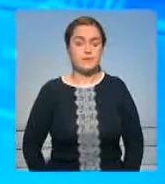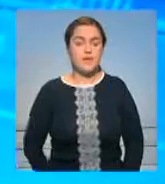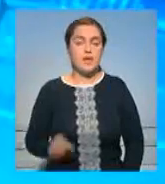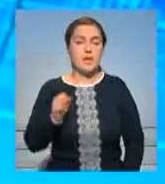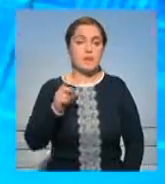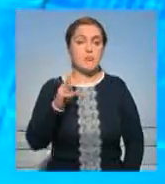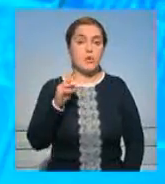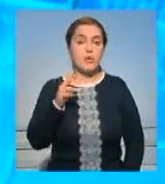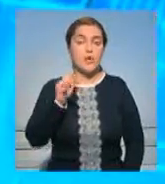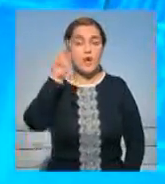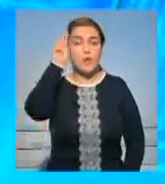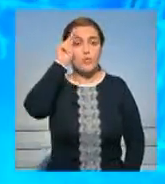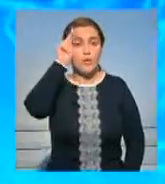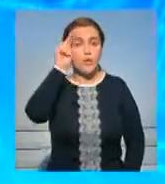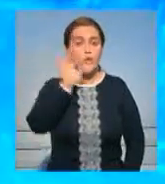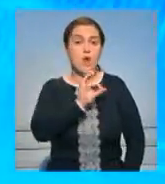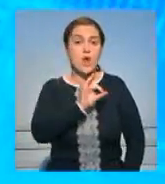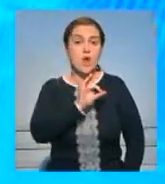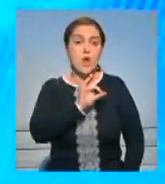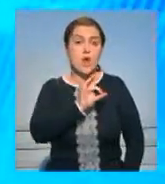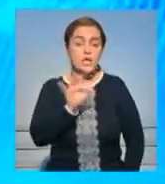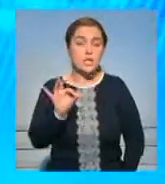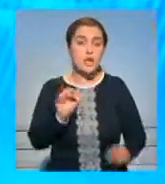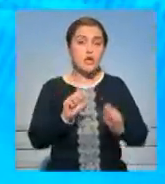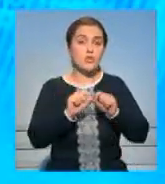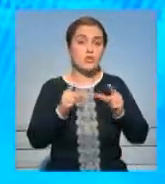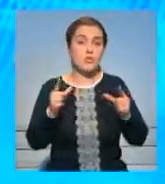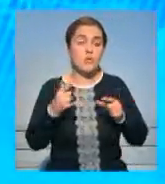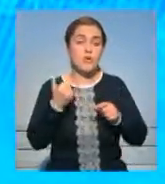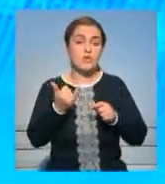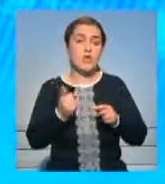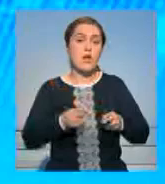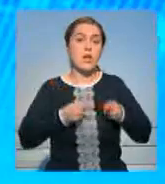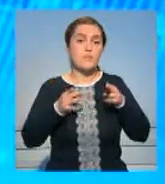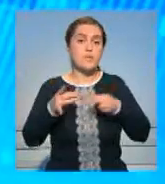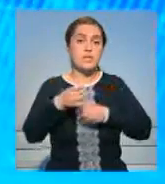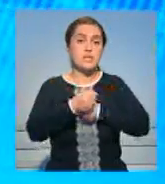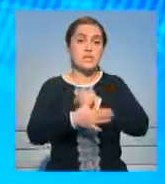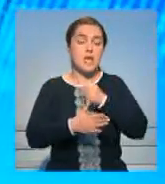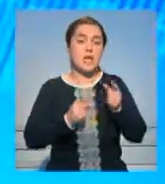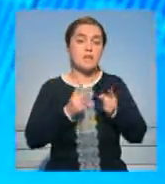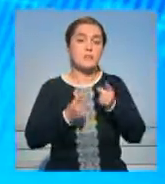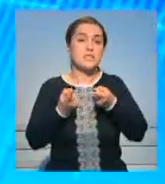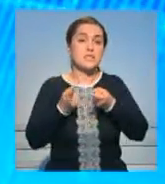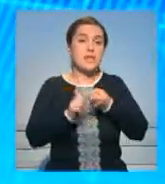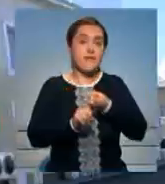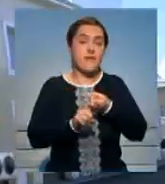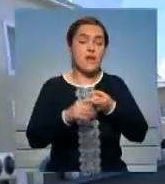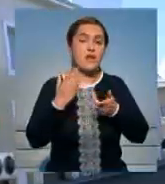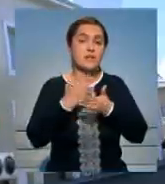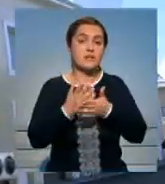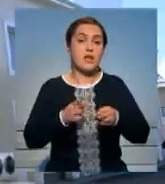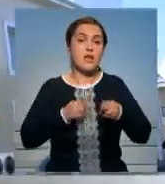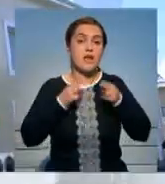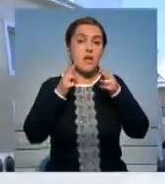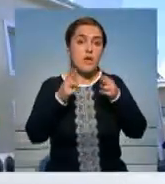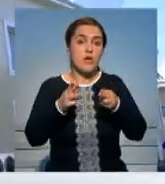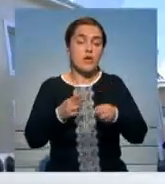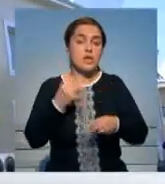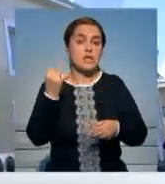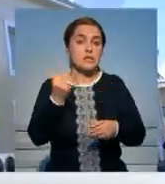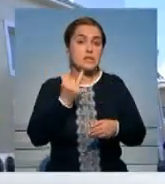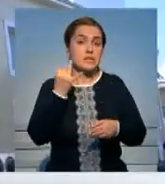Акмолинские отличники учебы побывали на экскурсии в Республиканском центре космической связи. Необычное путешествие приоткрыло для них